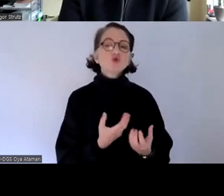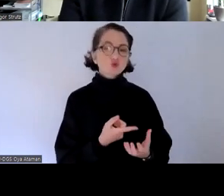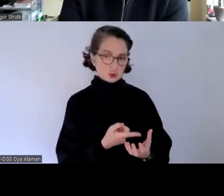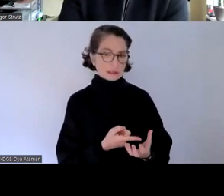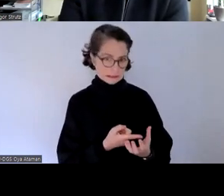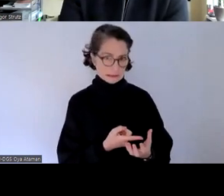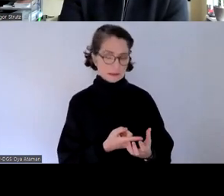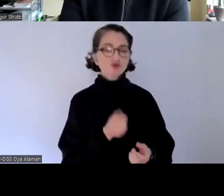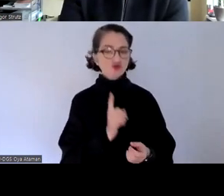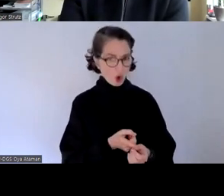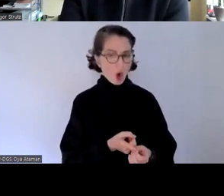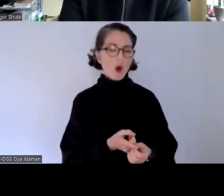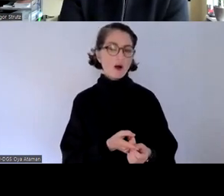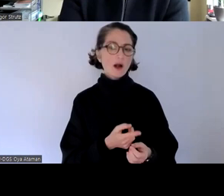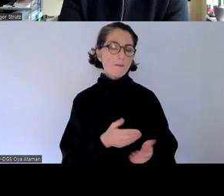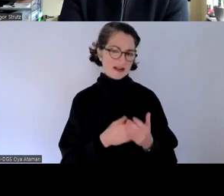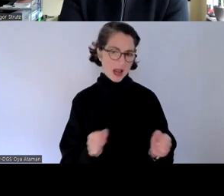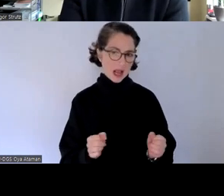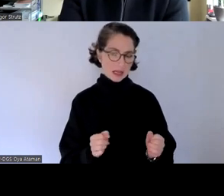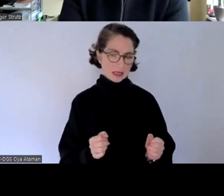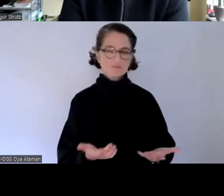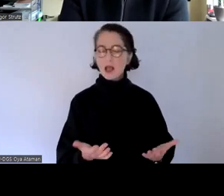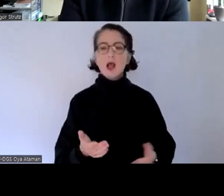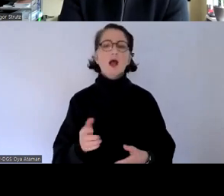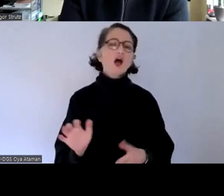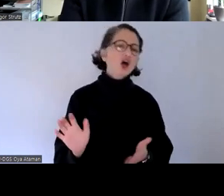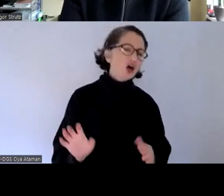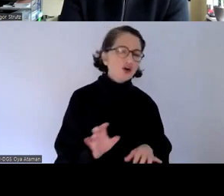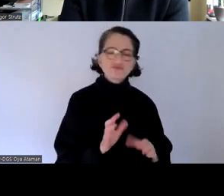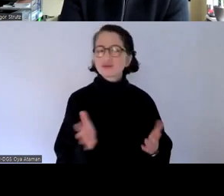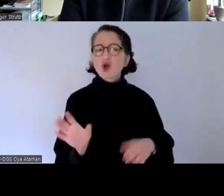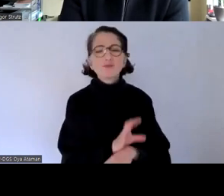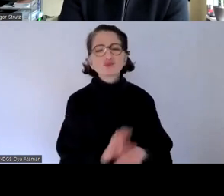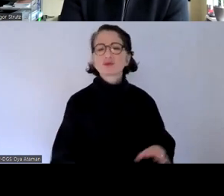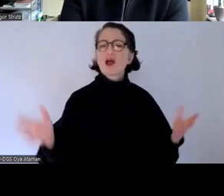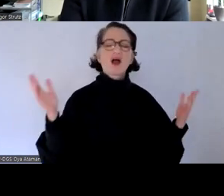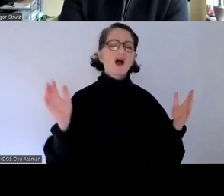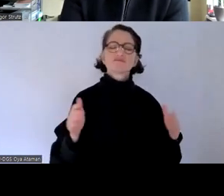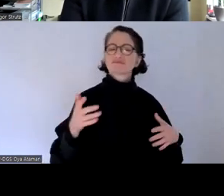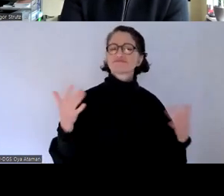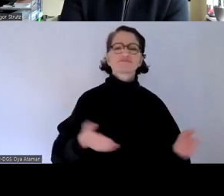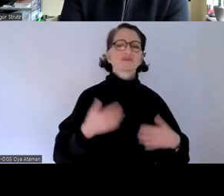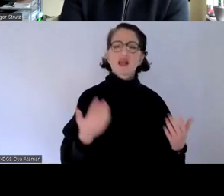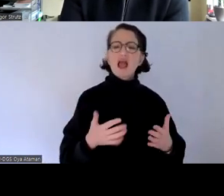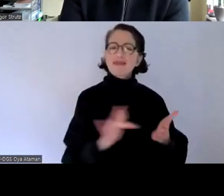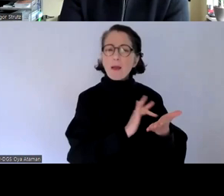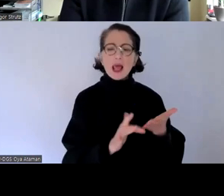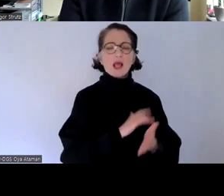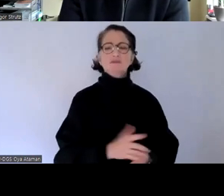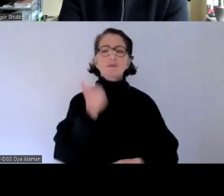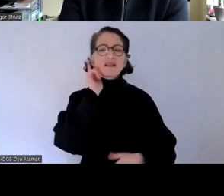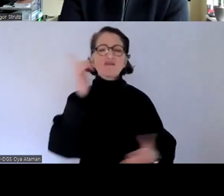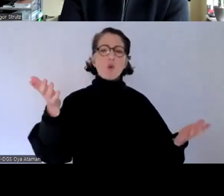barrierefrei werden müssen computer tablets smartphones selbstbedienungsterminals eben auch geräte wie